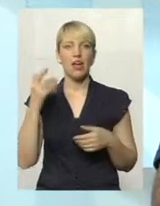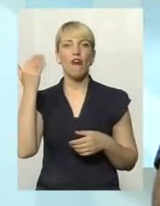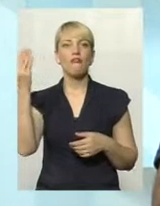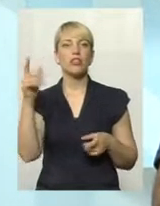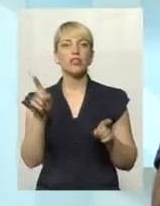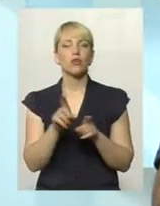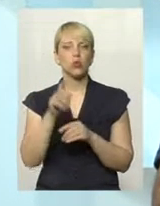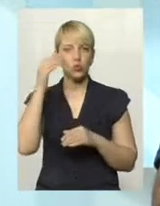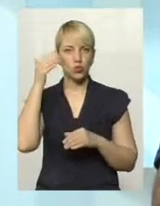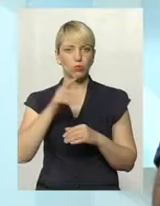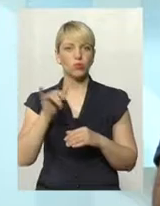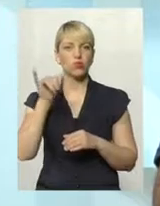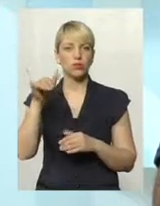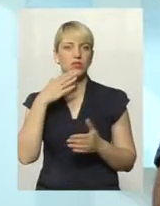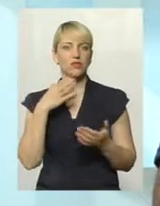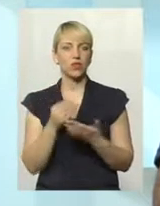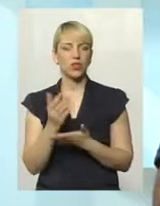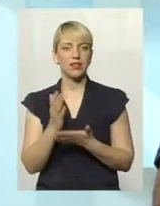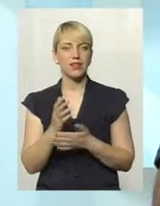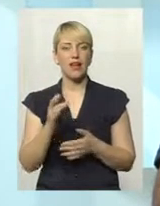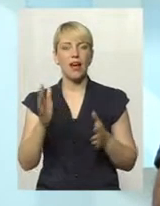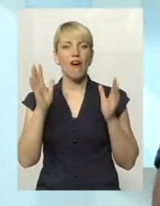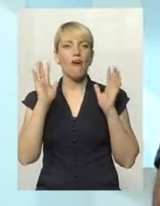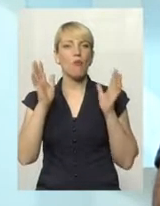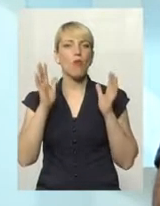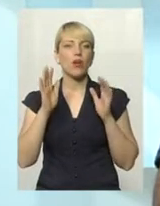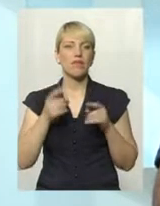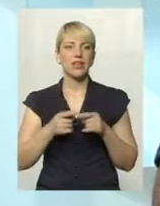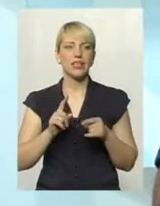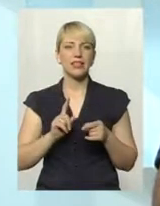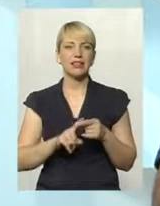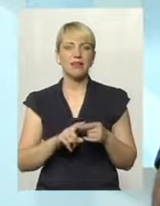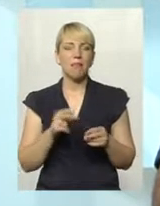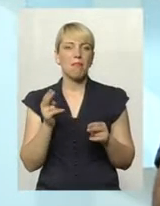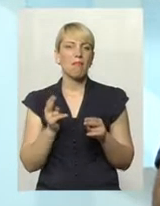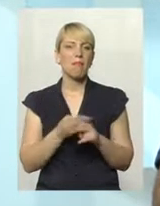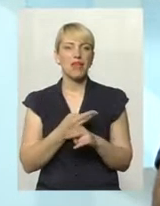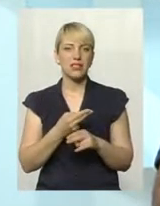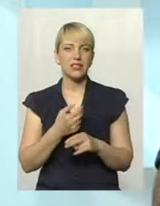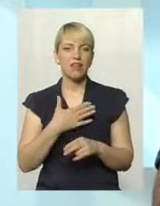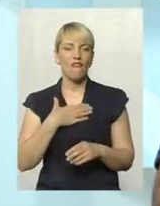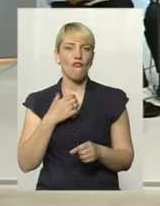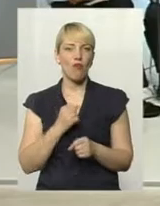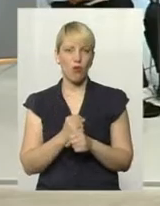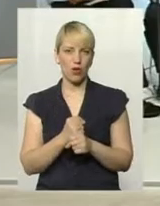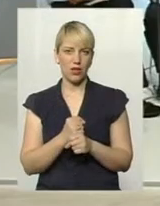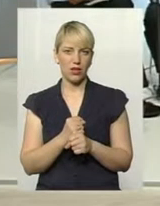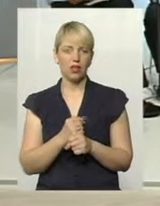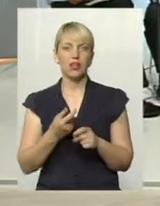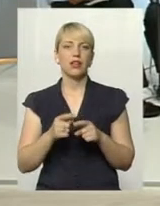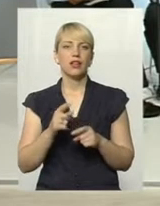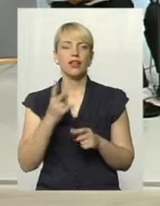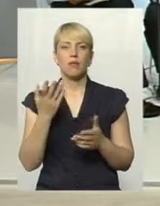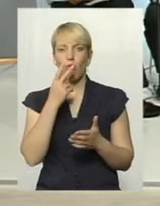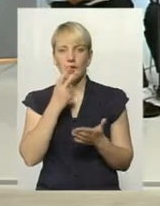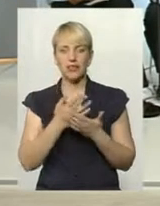теж для вболівальників. І те безвілля, яке показали наші футболісти, інших слів нема, то